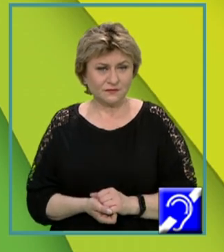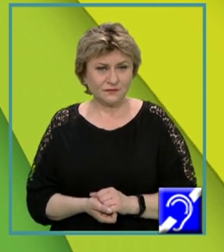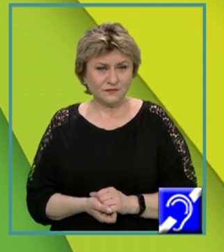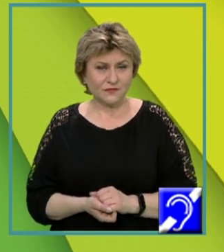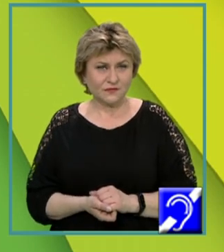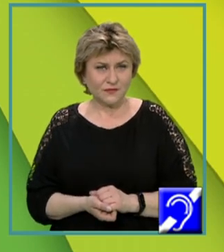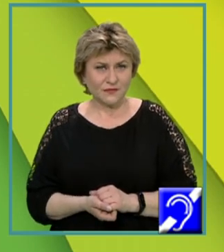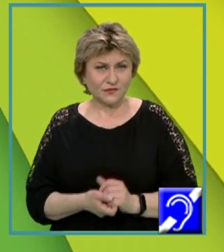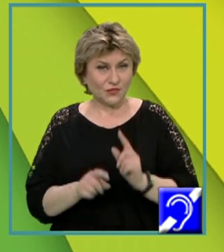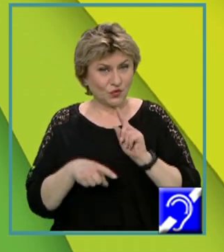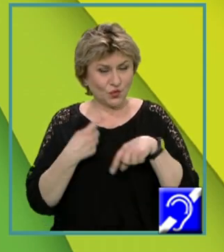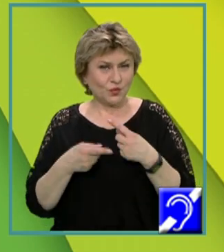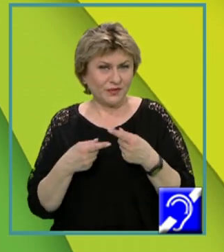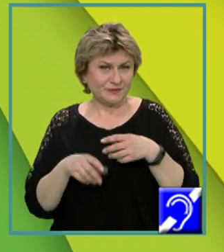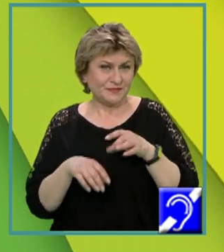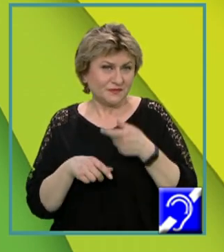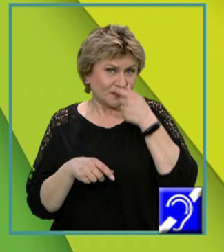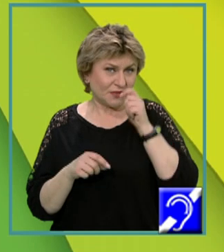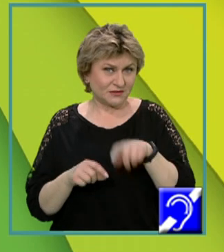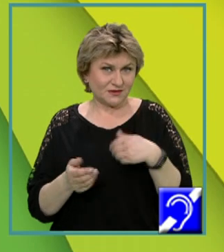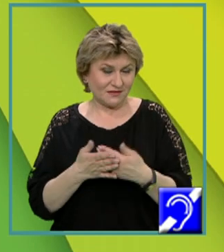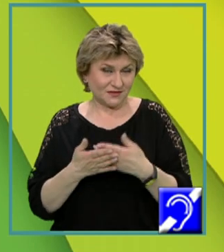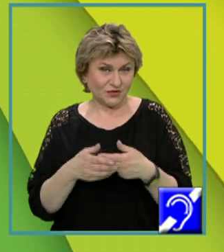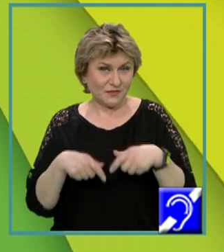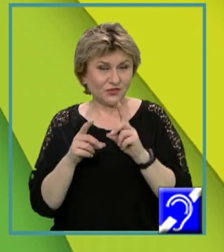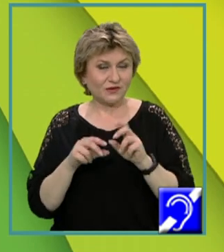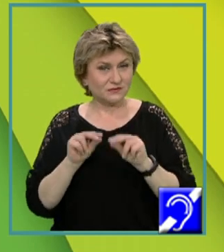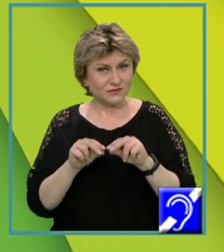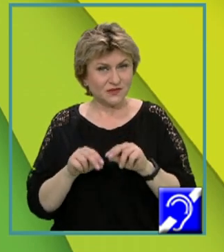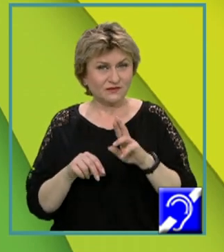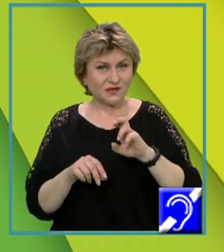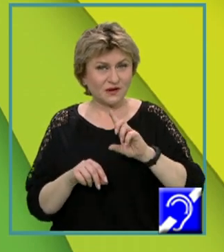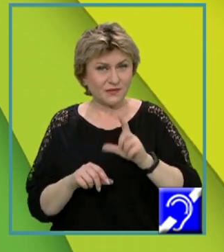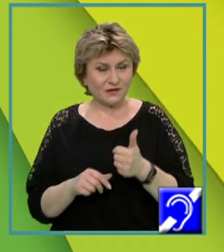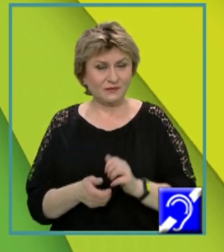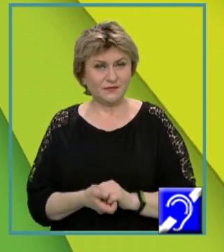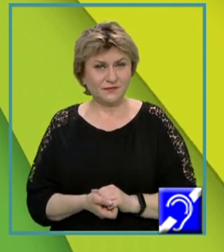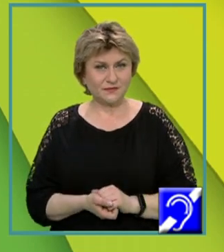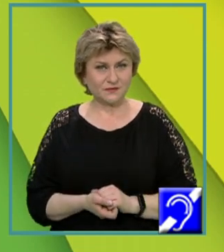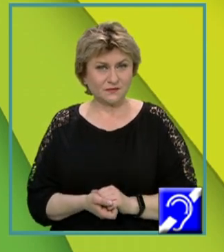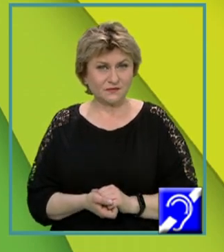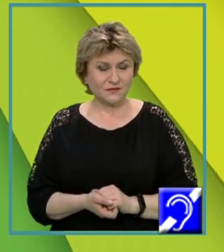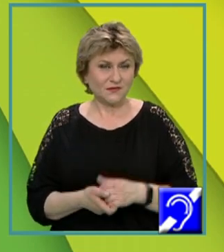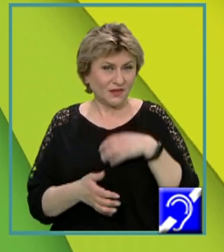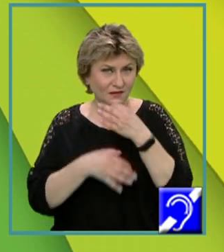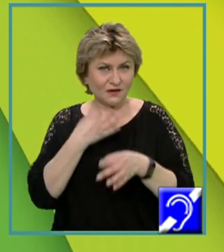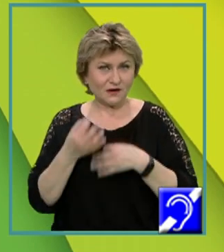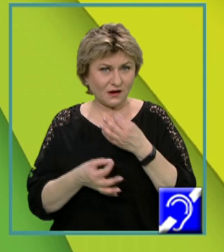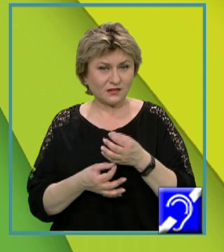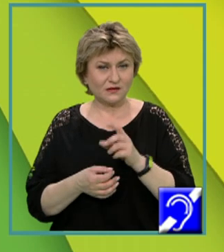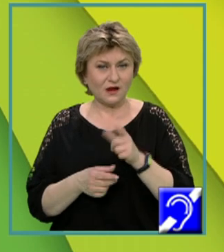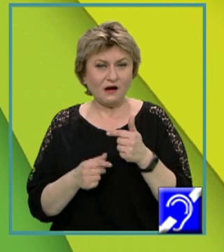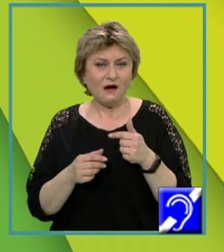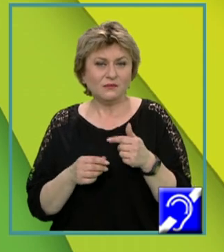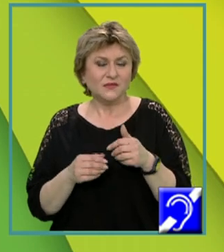După părăsirea acestui bloc de instrucțiuni, variabila declarată la